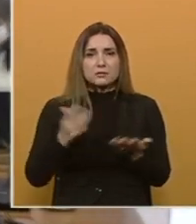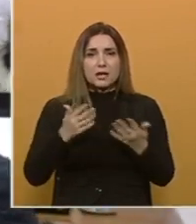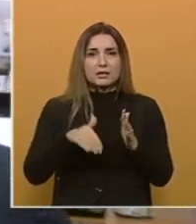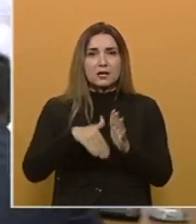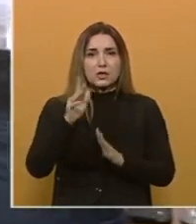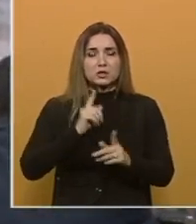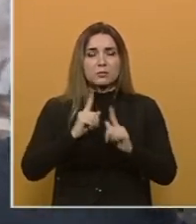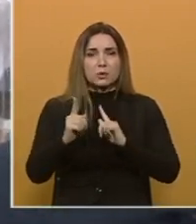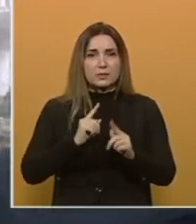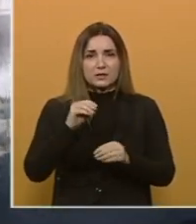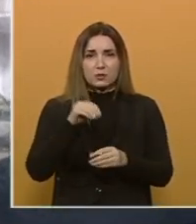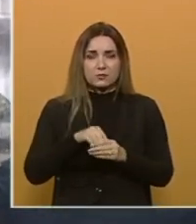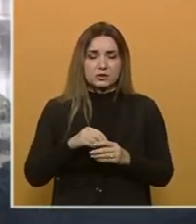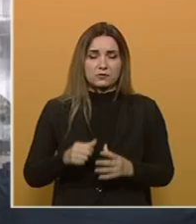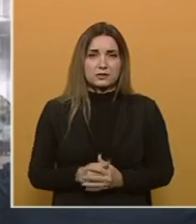veći promet stanovništva.